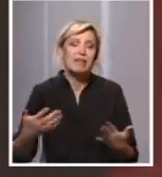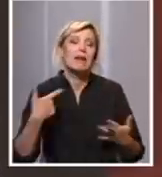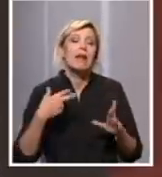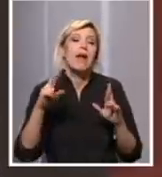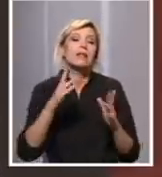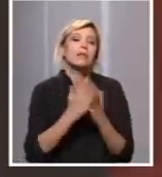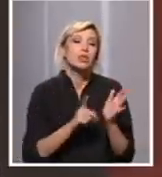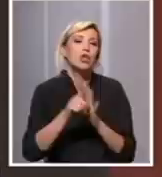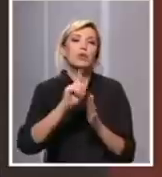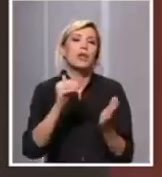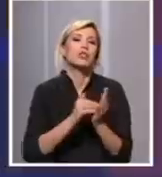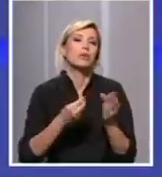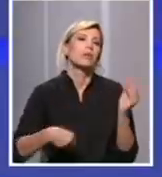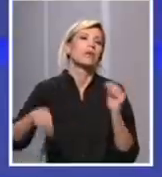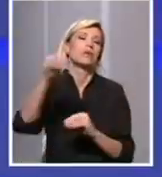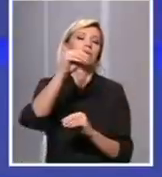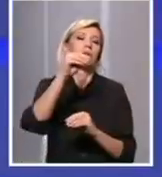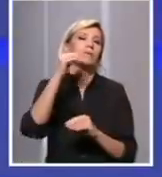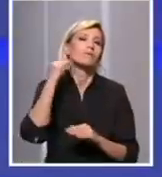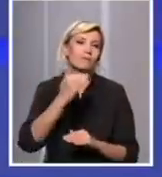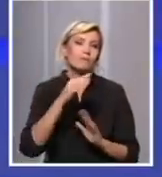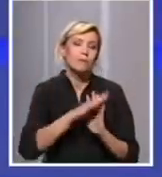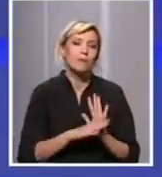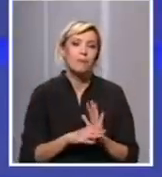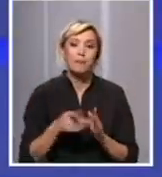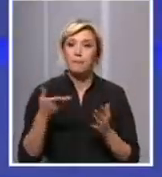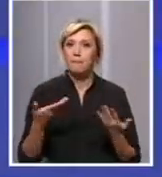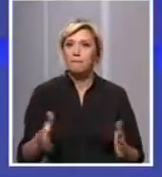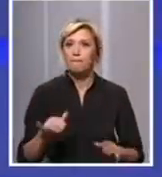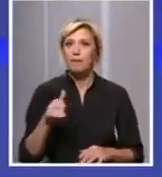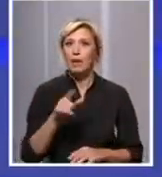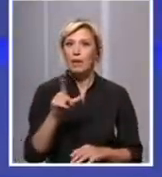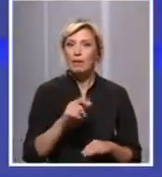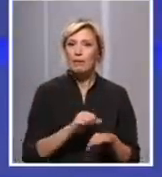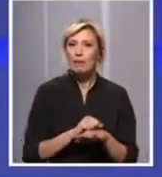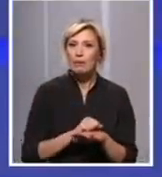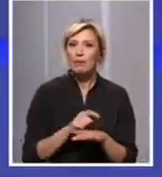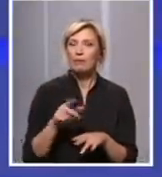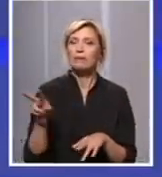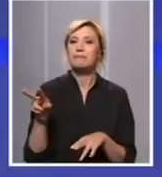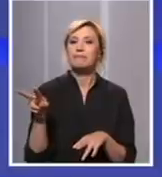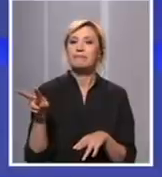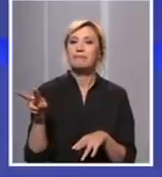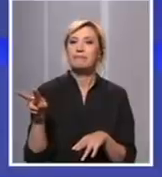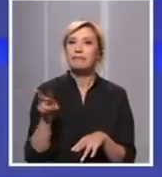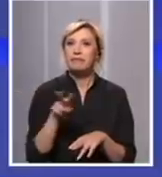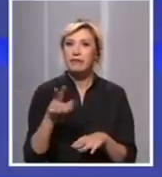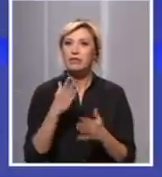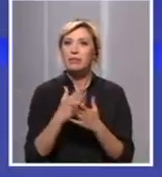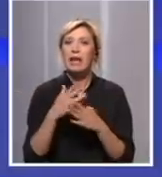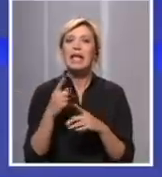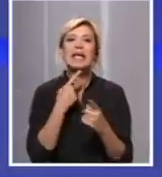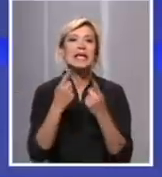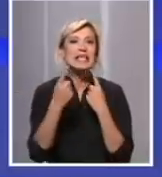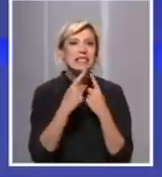nećemo imati potrebe za novi mera. Moram da spritamo, pošto je jul, mesec, vreme, evo i vi ste profesori obo, rekli ste da bili na ispitima i danas, vreme je